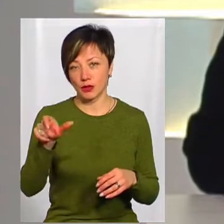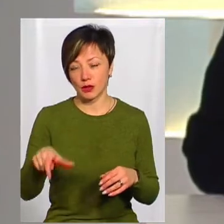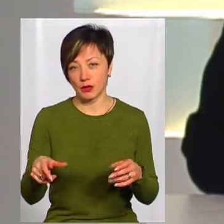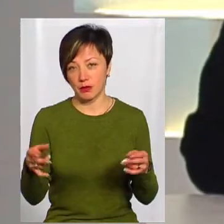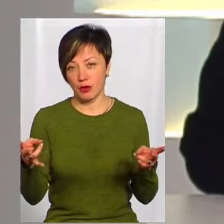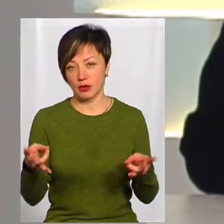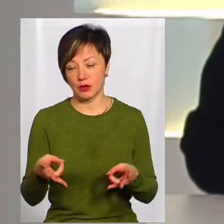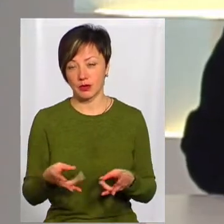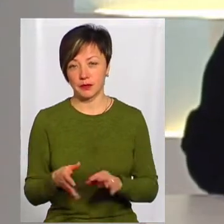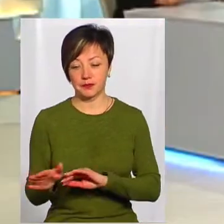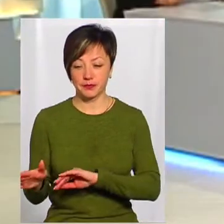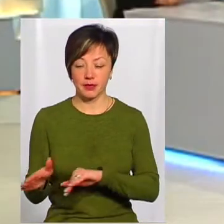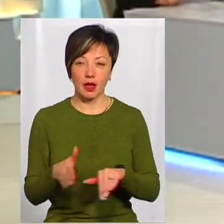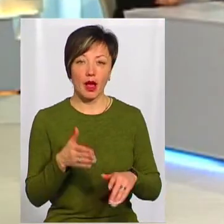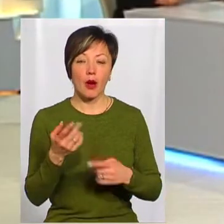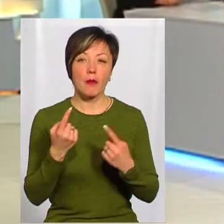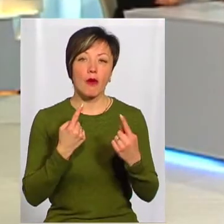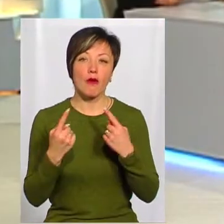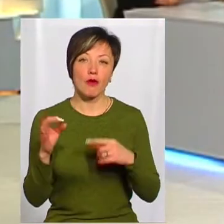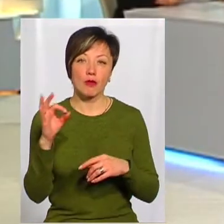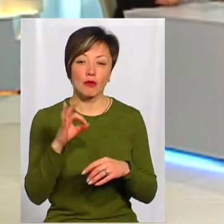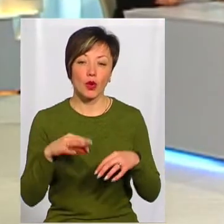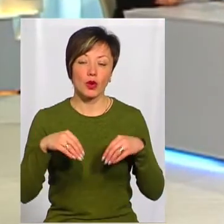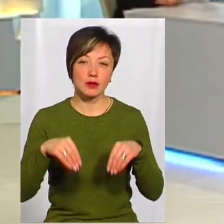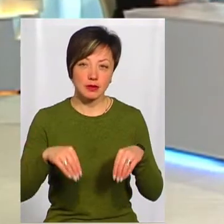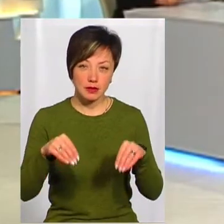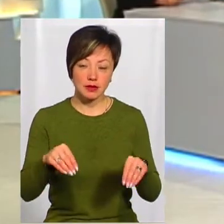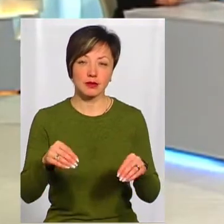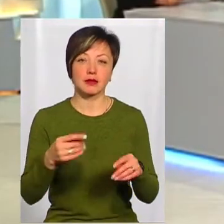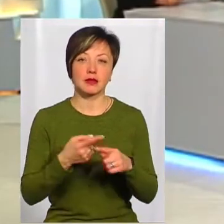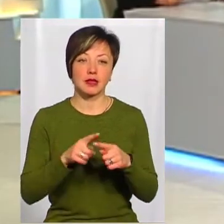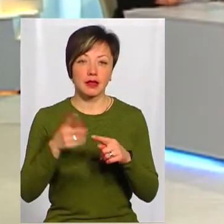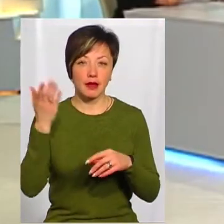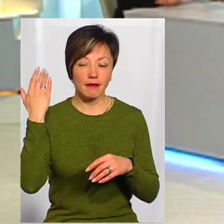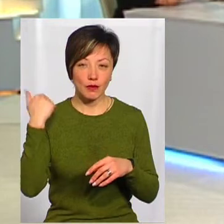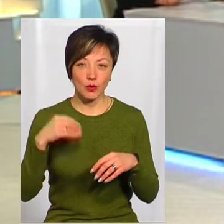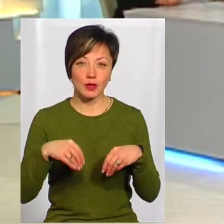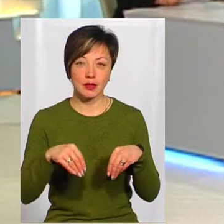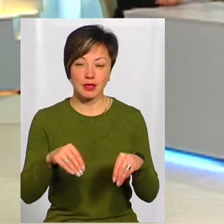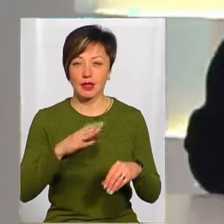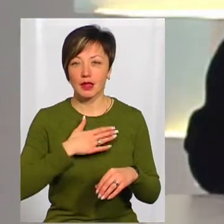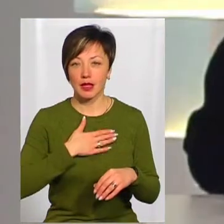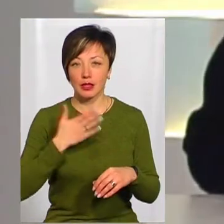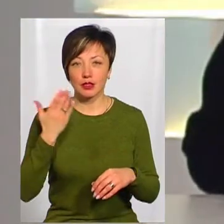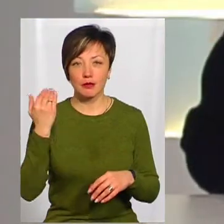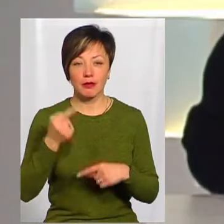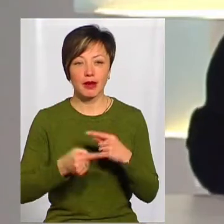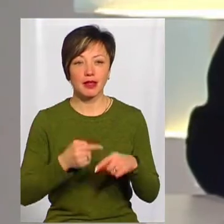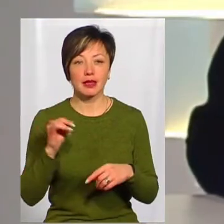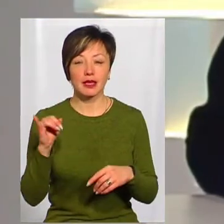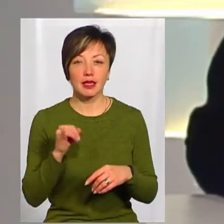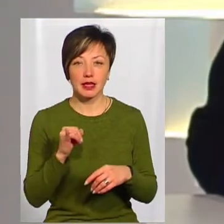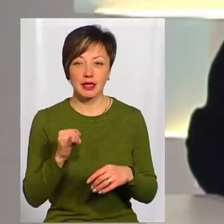поговоримо якраз про зерно, про те, що садять. Його сіяли колись давно наші давні предки.